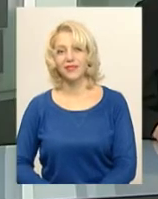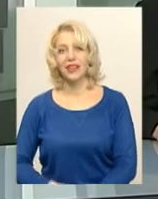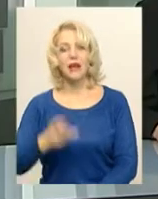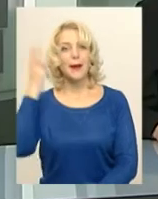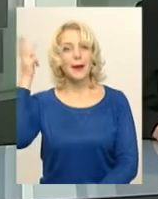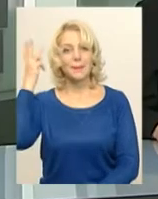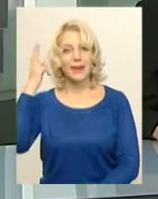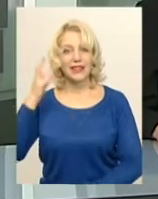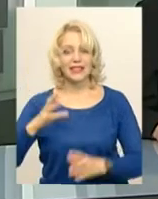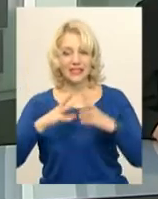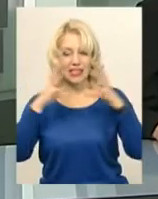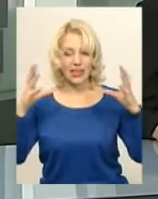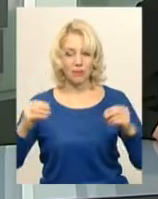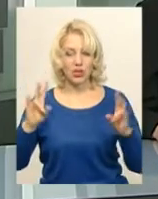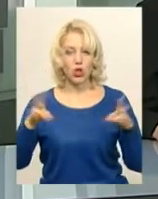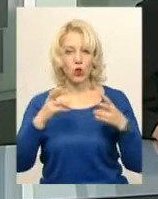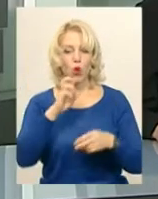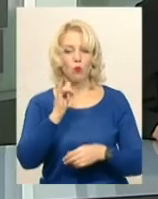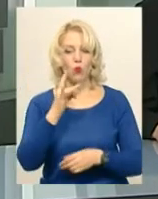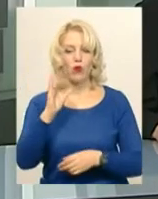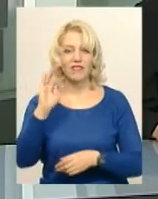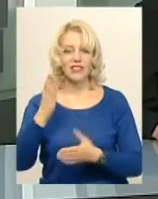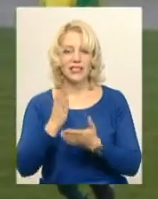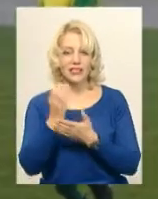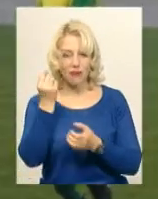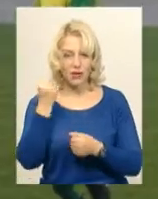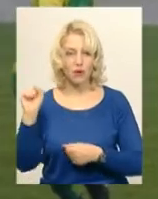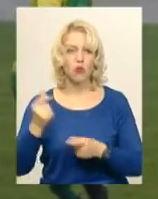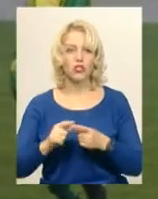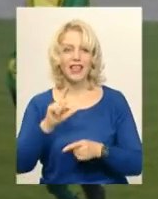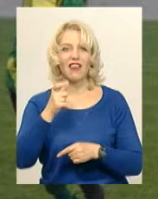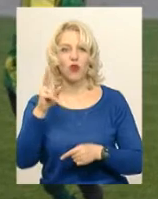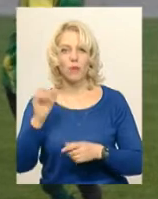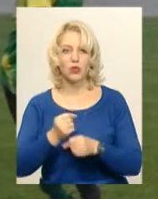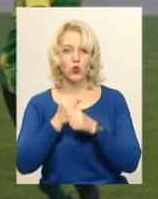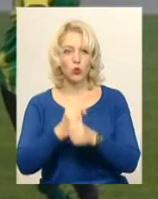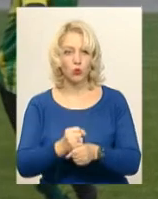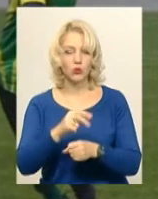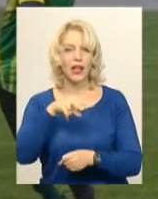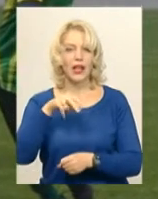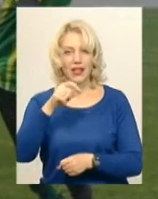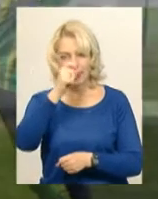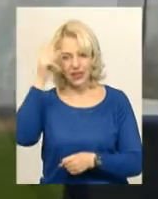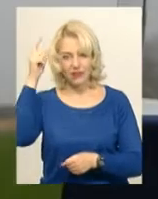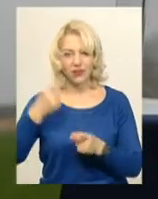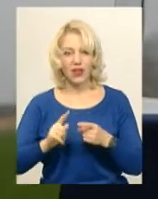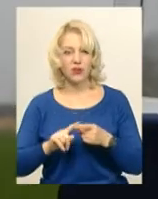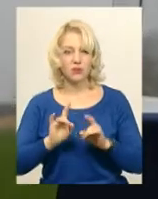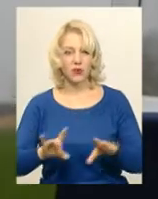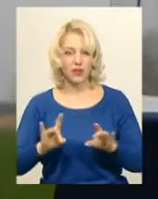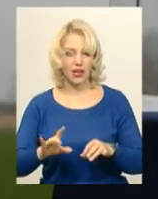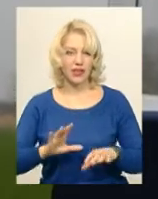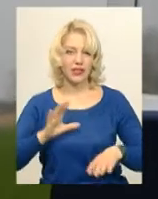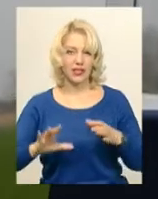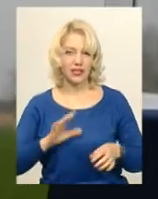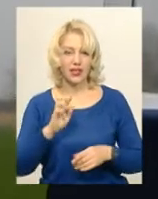Хмельницький рибійний клуб «Буревісник» став переможцем Європейського кубку «Амбрика» по Литві, повідомляє тренер клубу «Буревісник» Олександр